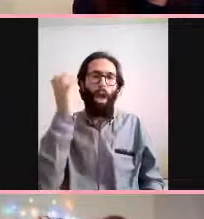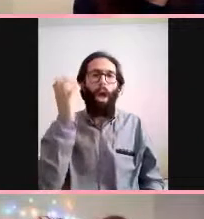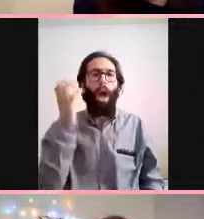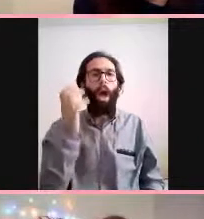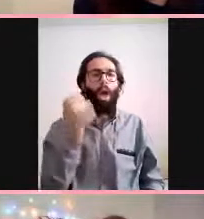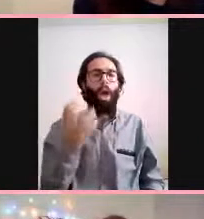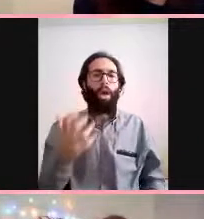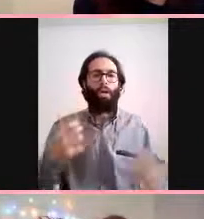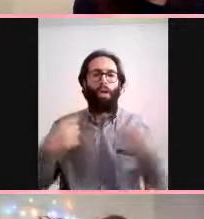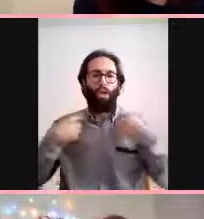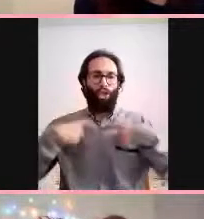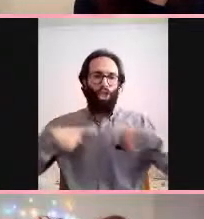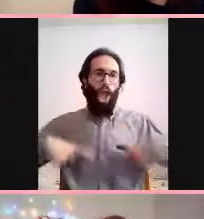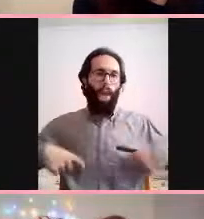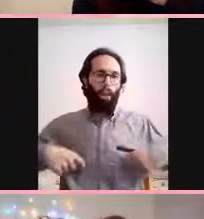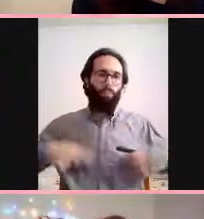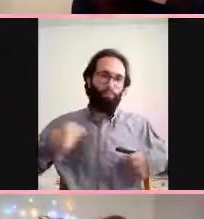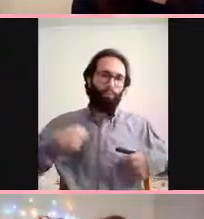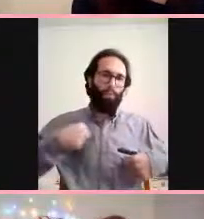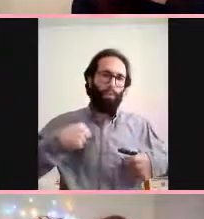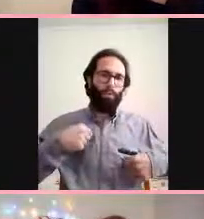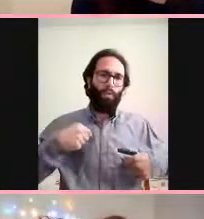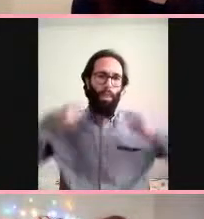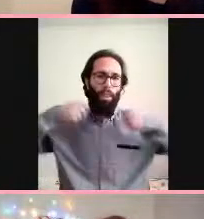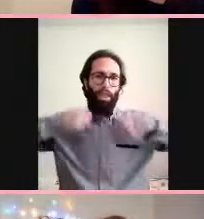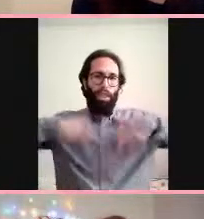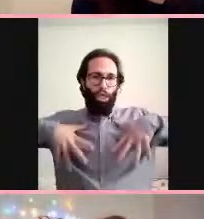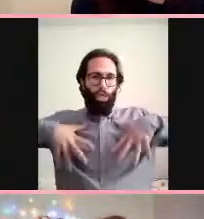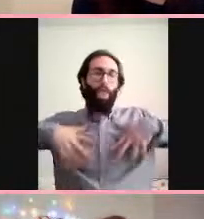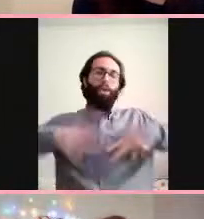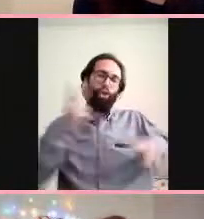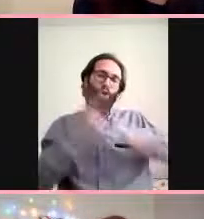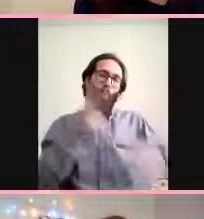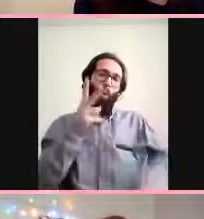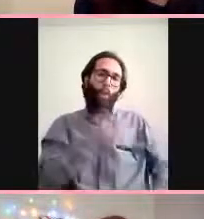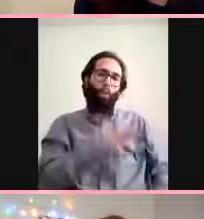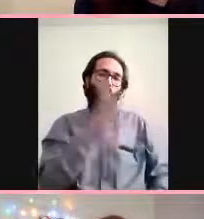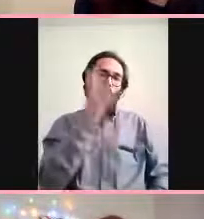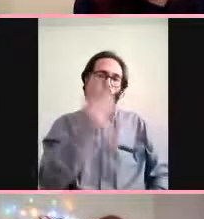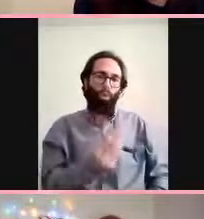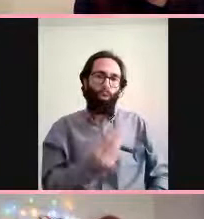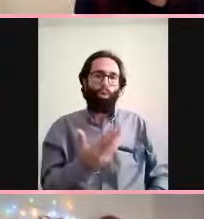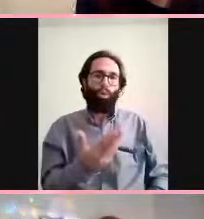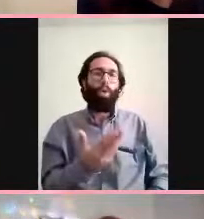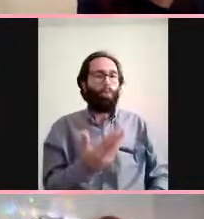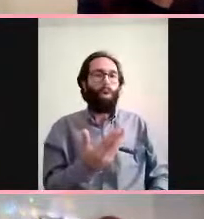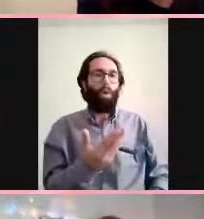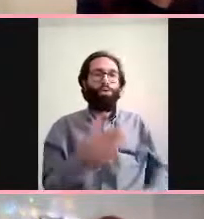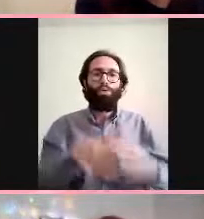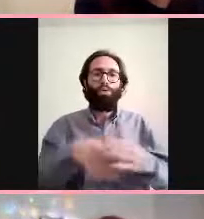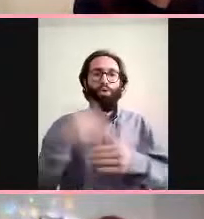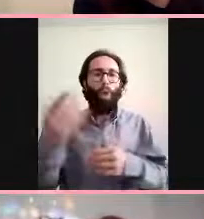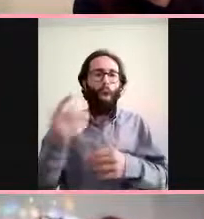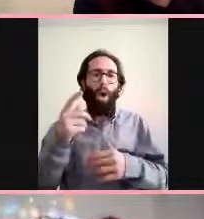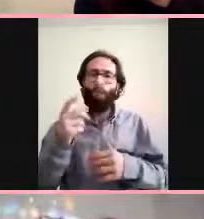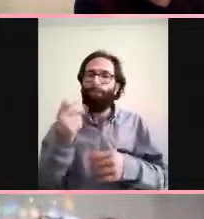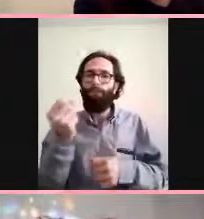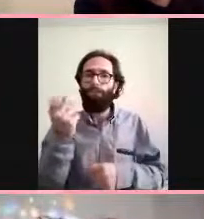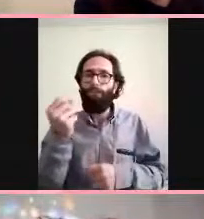şimdi daha vücuda yayılıyor hani uzun süre yaşayabileceği mekanlar arıyor kendine gibi